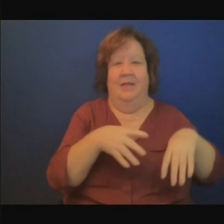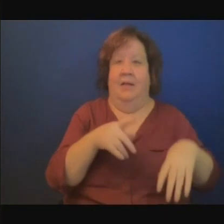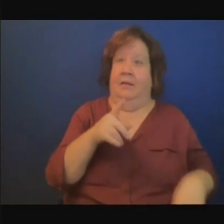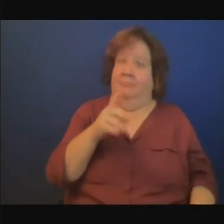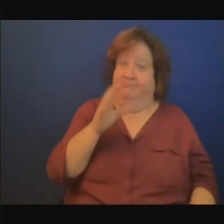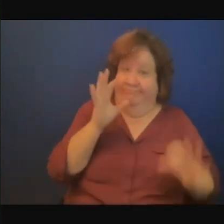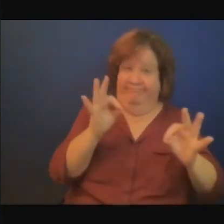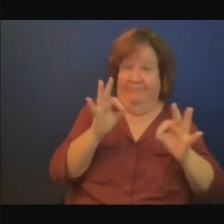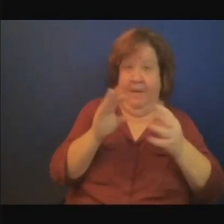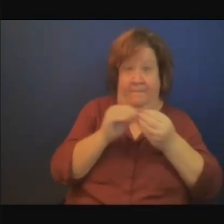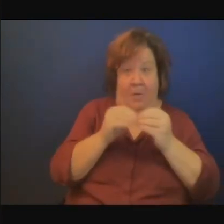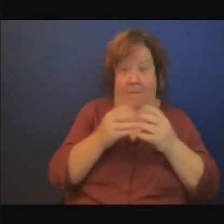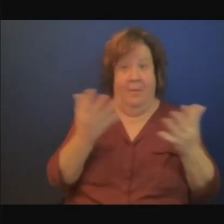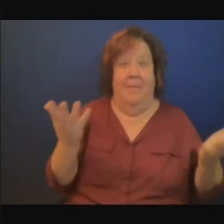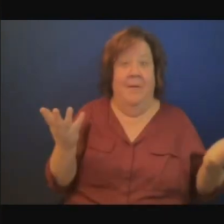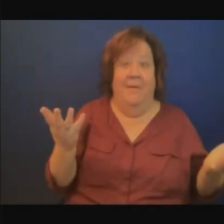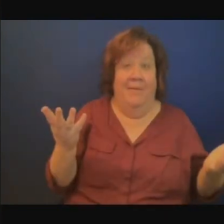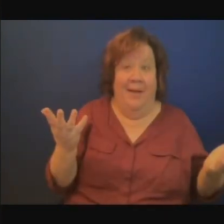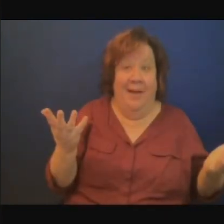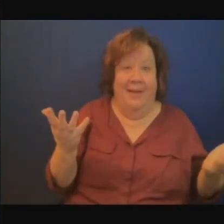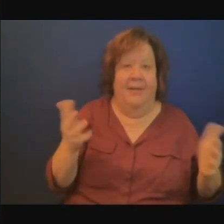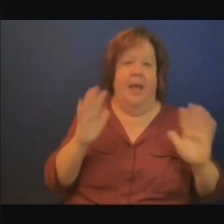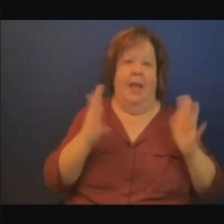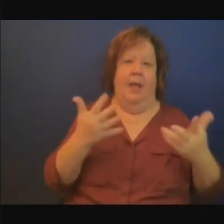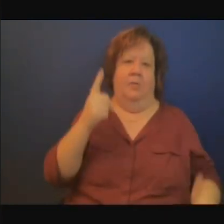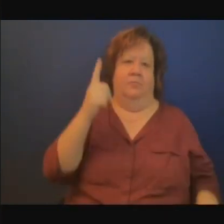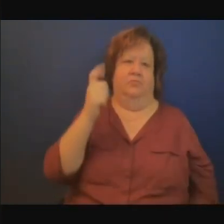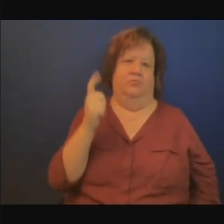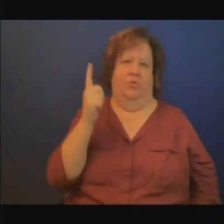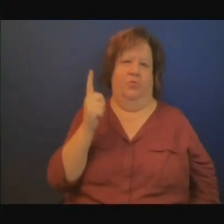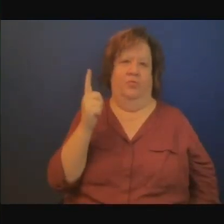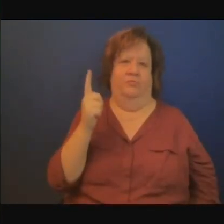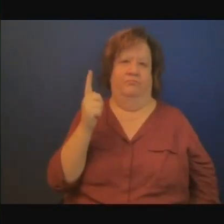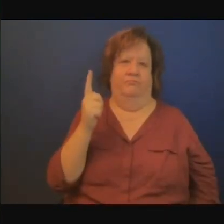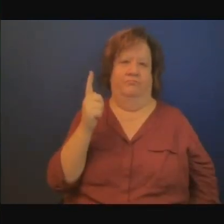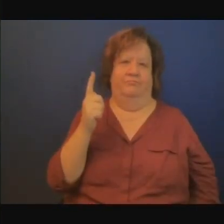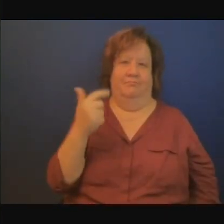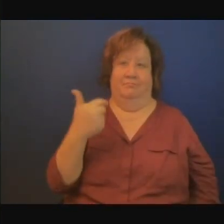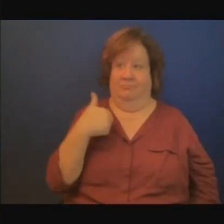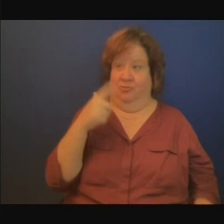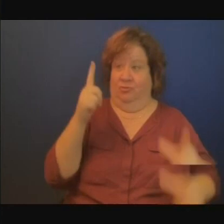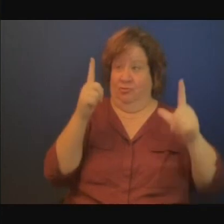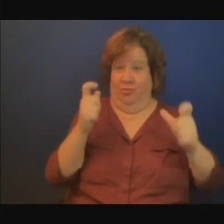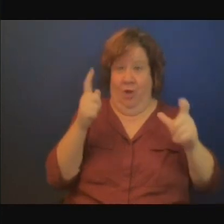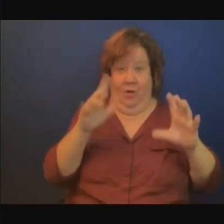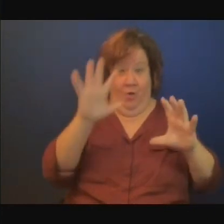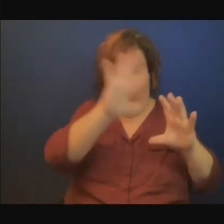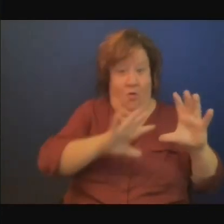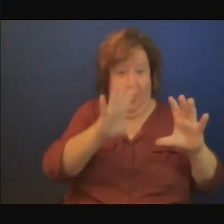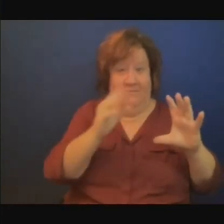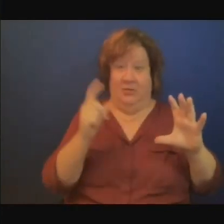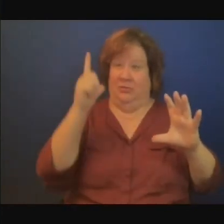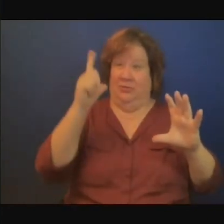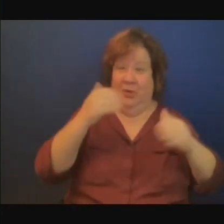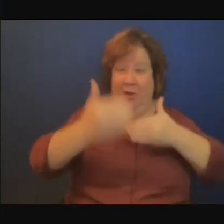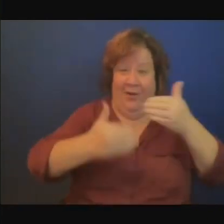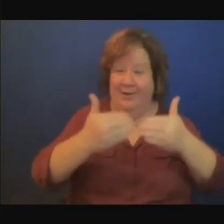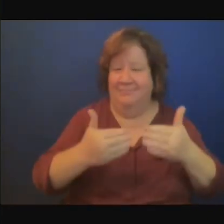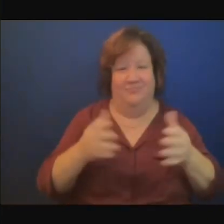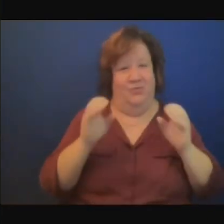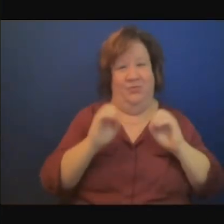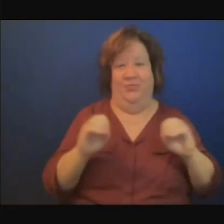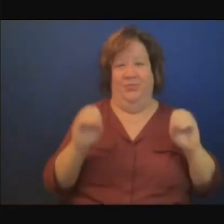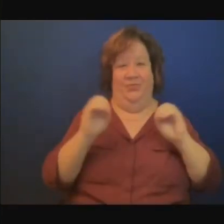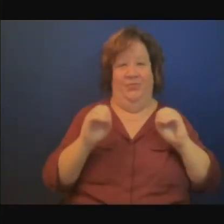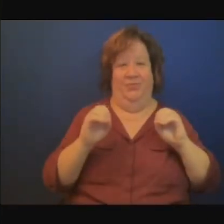et nous ne l'avons pas encore fait au niveau global voire au niveau mondial et c'était ma dernière conclusion merci beaucoup